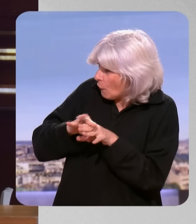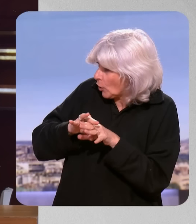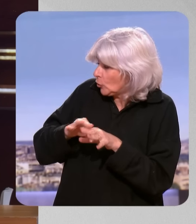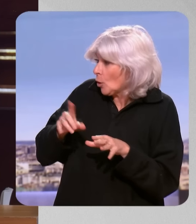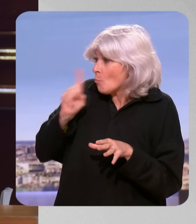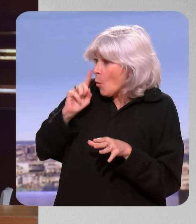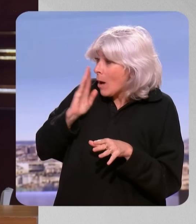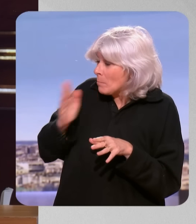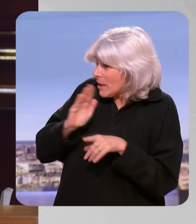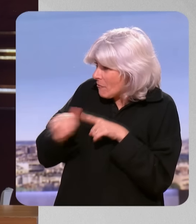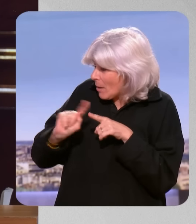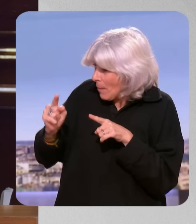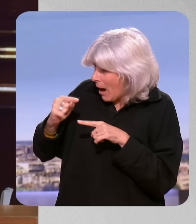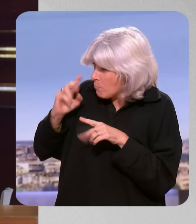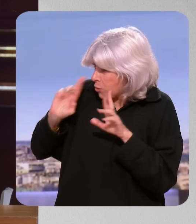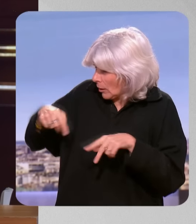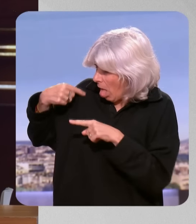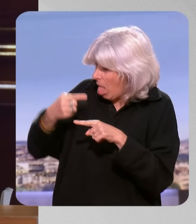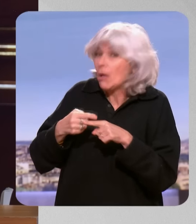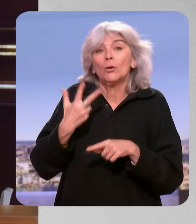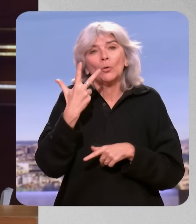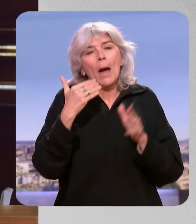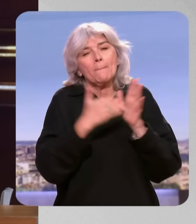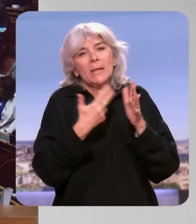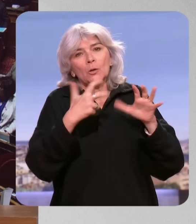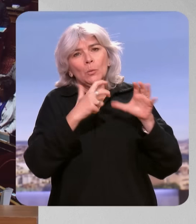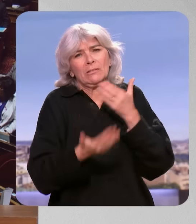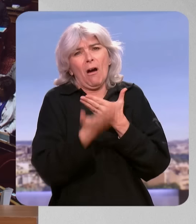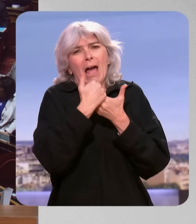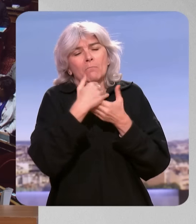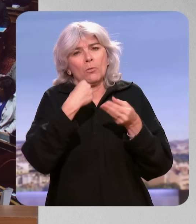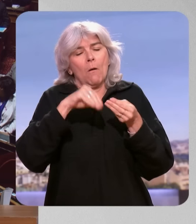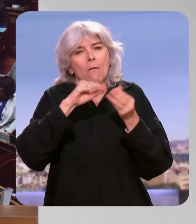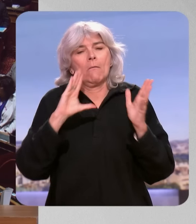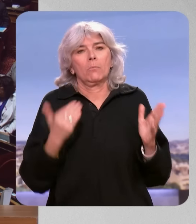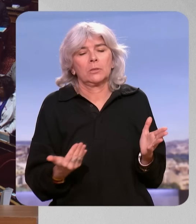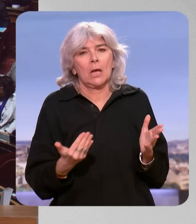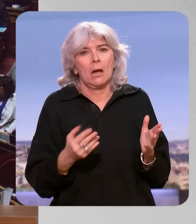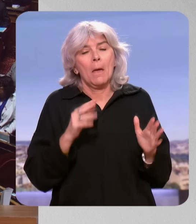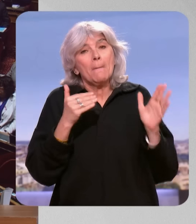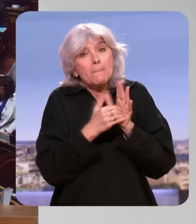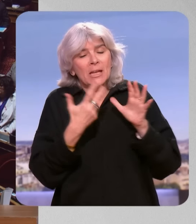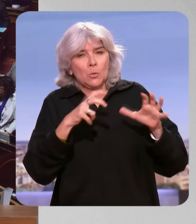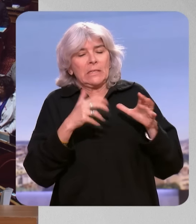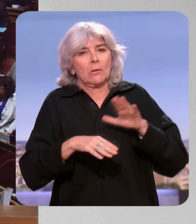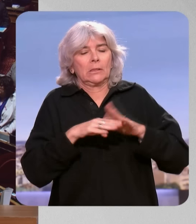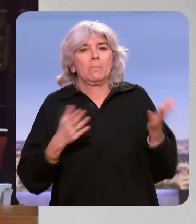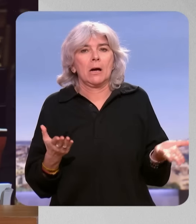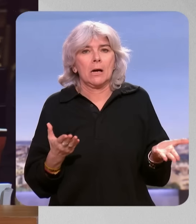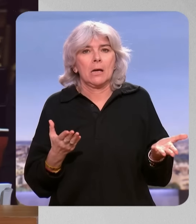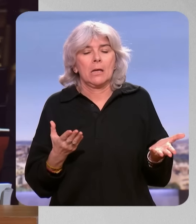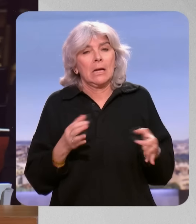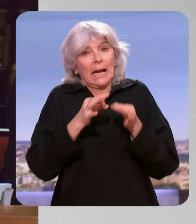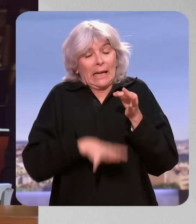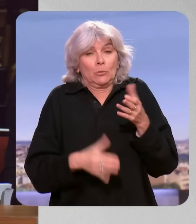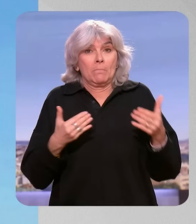ce qu'on a fait ne servira à rien. Aux dernières nouvelles, on a 3 800 amendements. Il y avait 1 800. On a